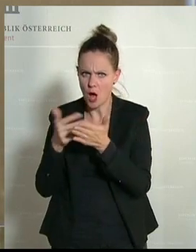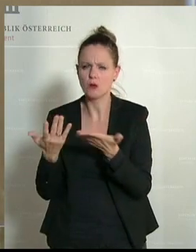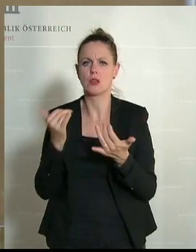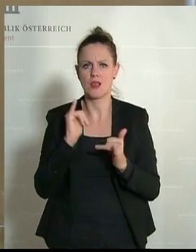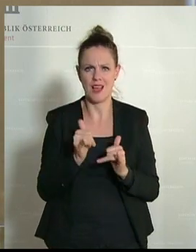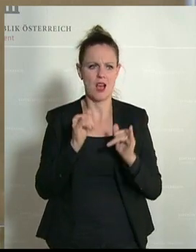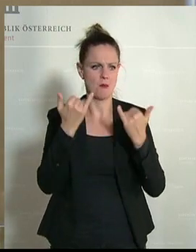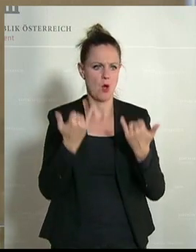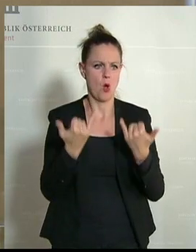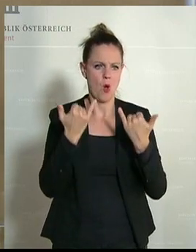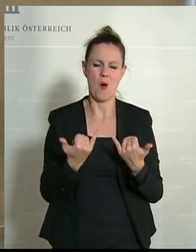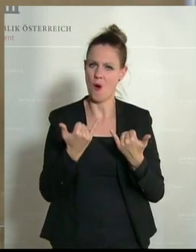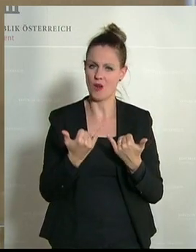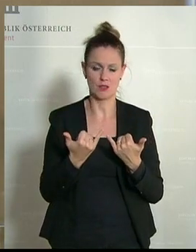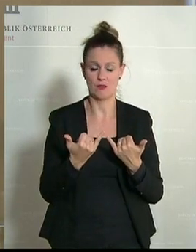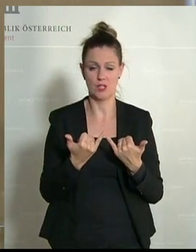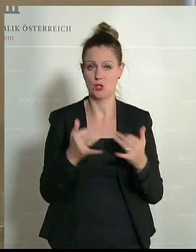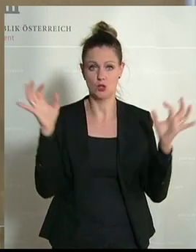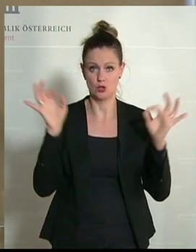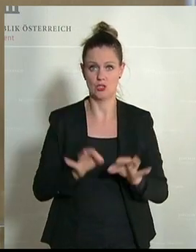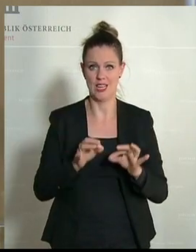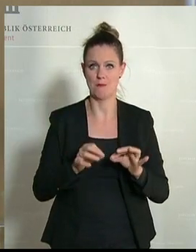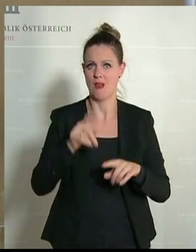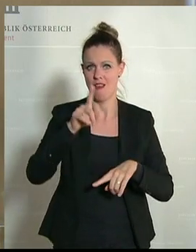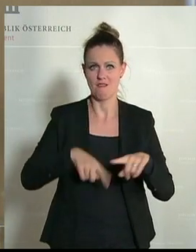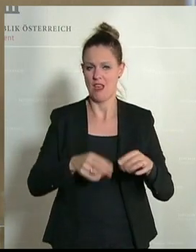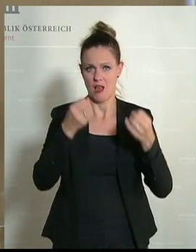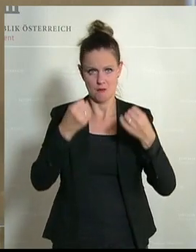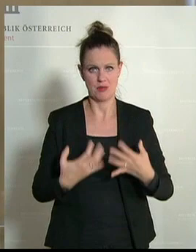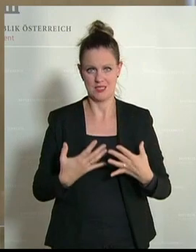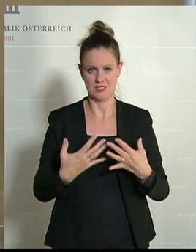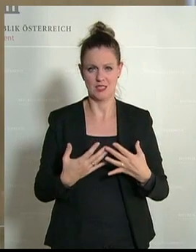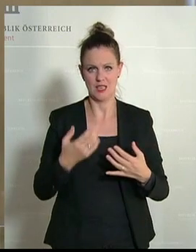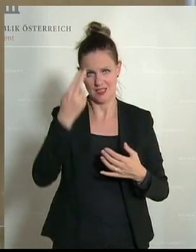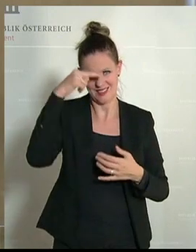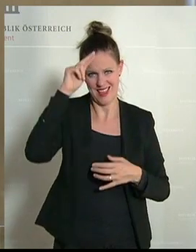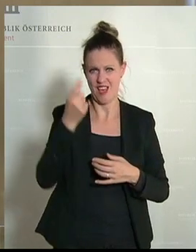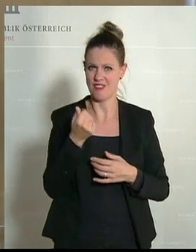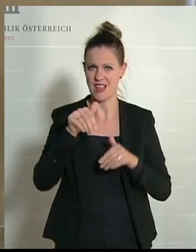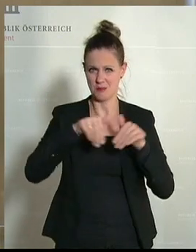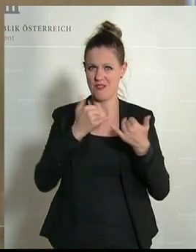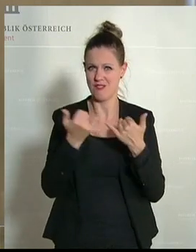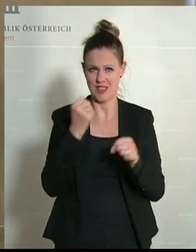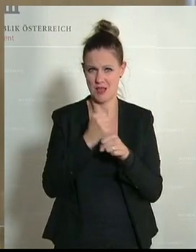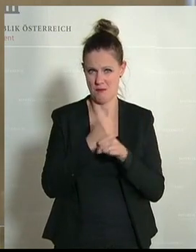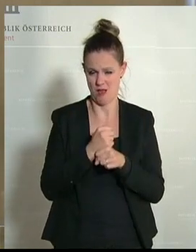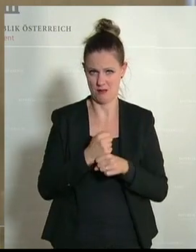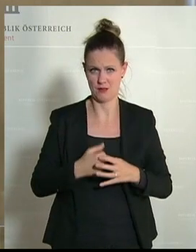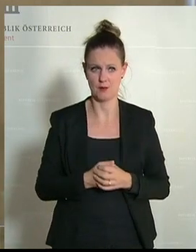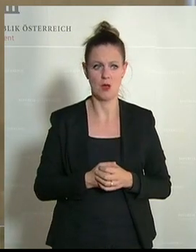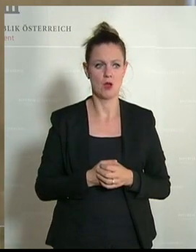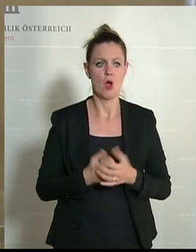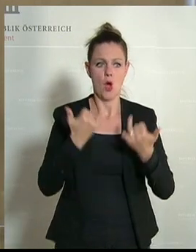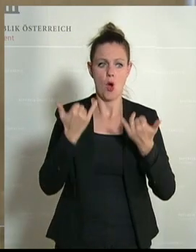heute ist ein kardinaler Fehler passiert auch des Finanzministers, wie er an die Sache nämlich herangeht. Weil wenn wir heute unsere